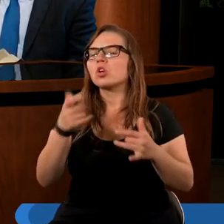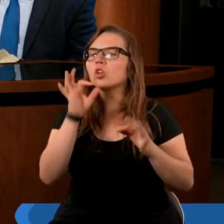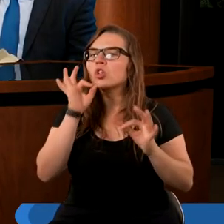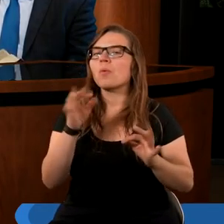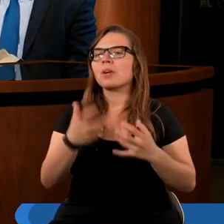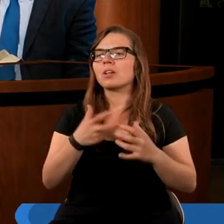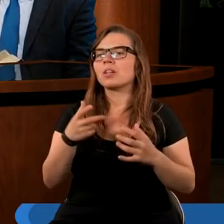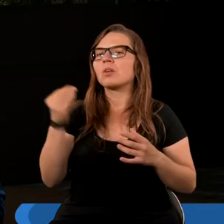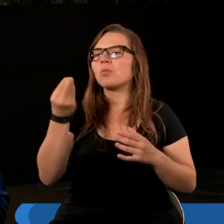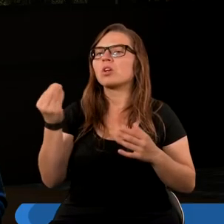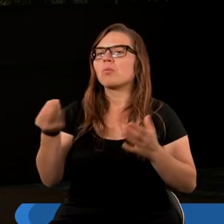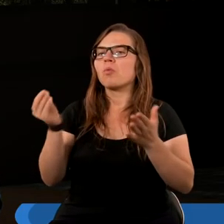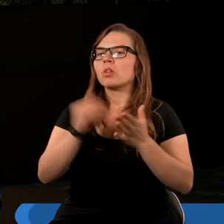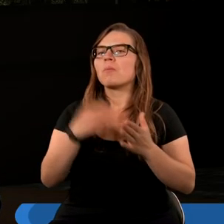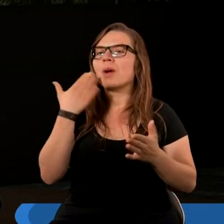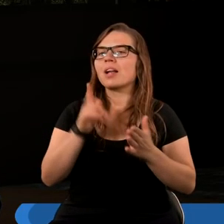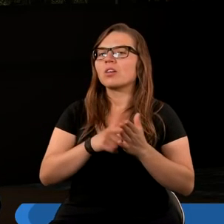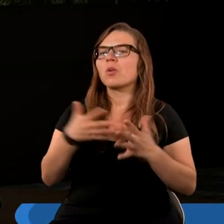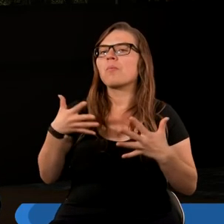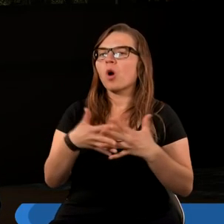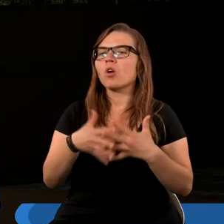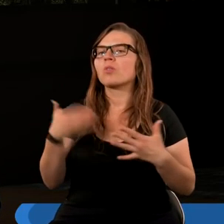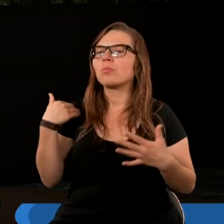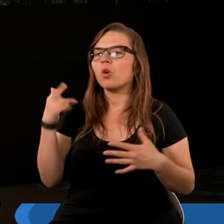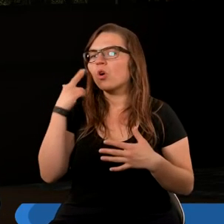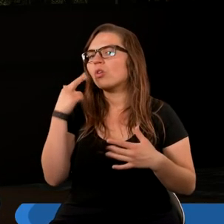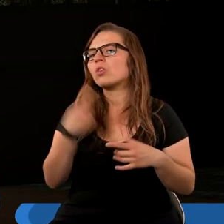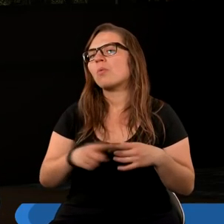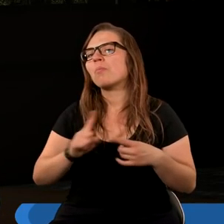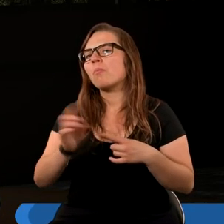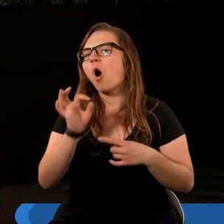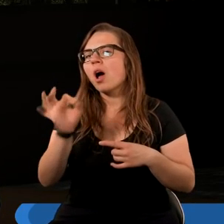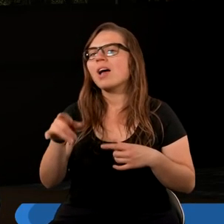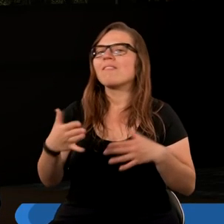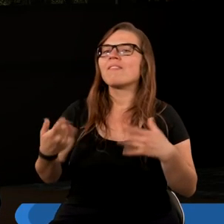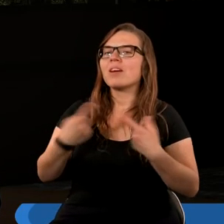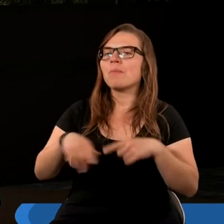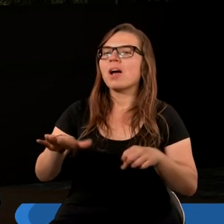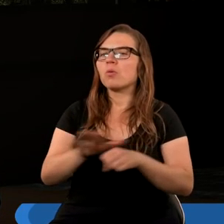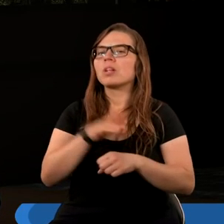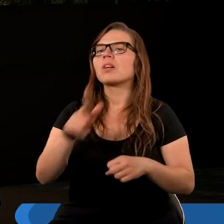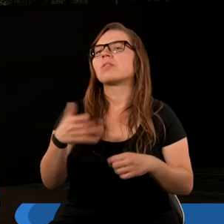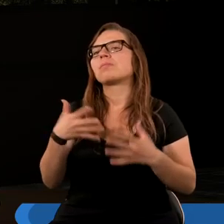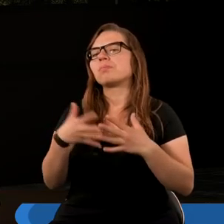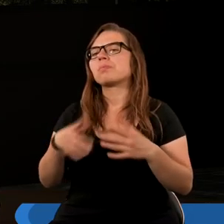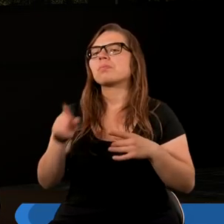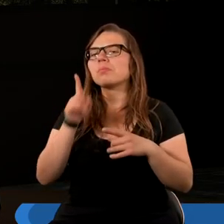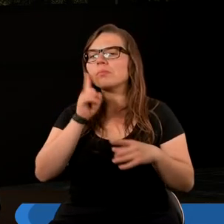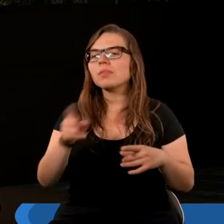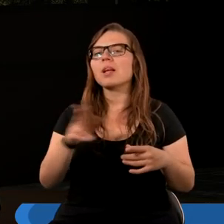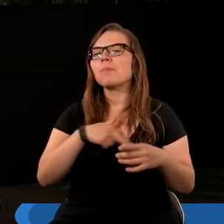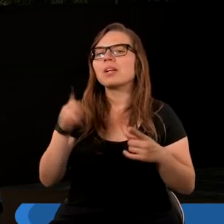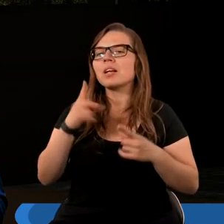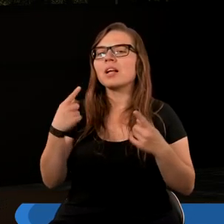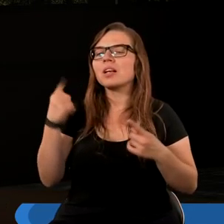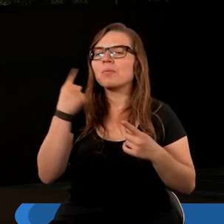ludźmi. Dziękuję. może jeszcze dodam, że bardzo często proroctwa były rozumiane dopiero po ich wypełnieniu. I to też jest rola proroctw. My naprawdę